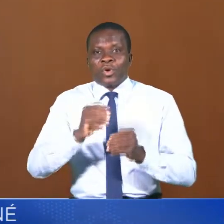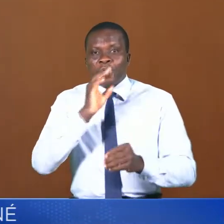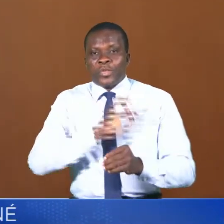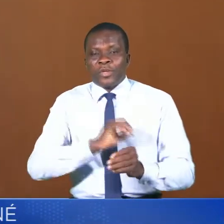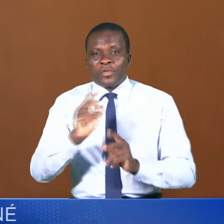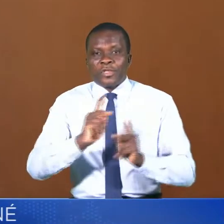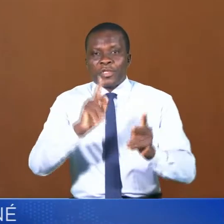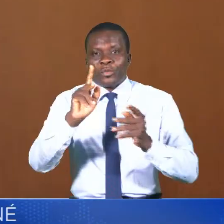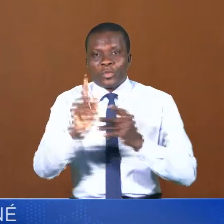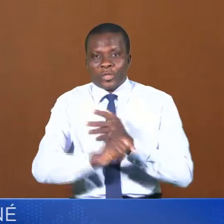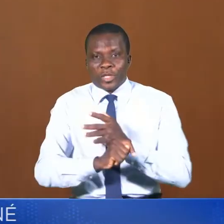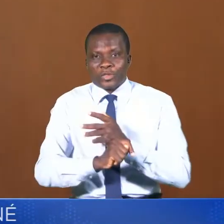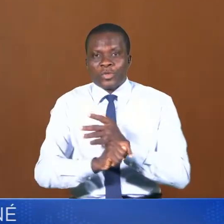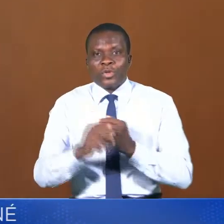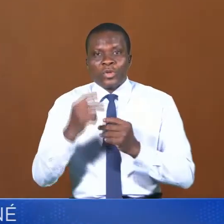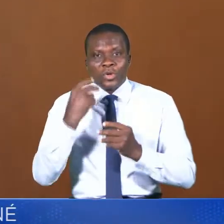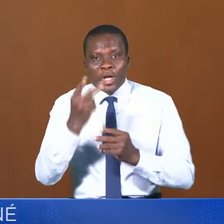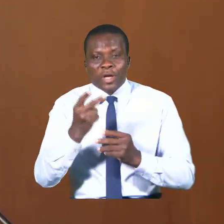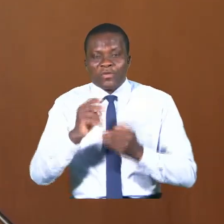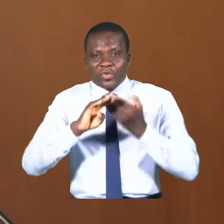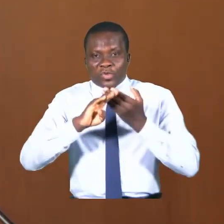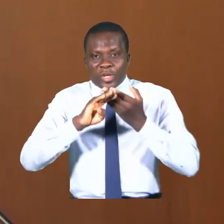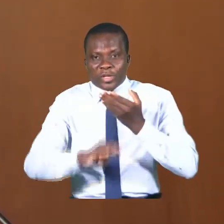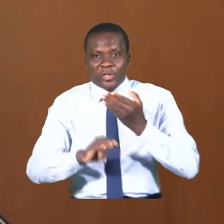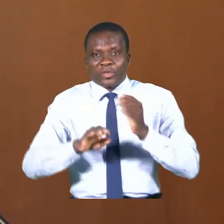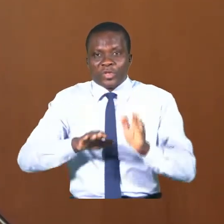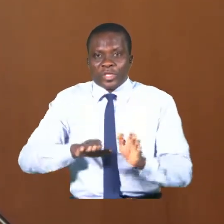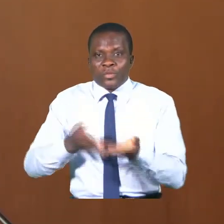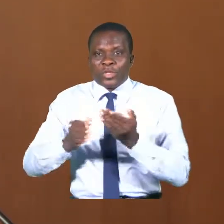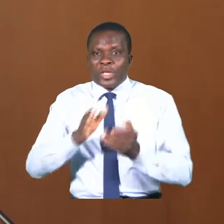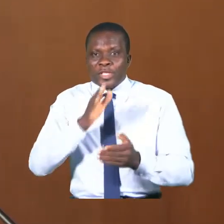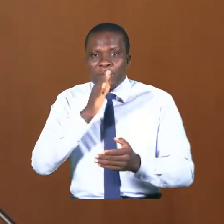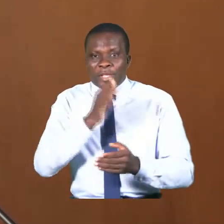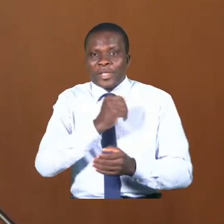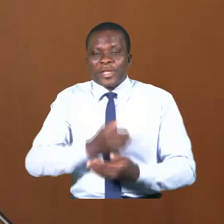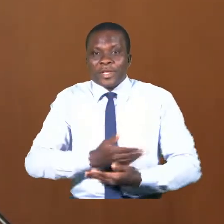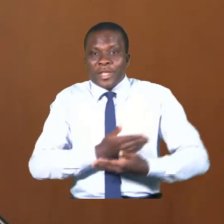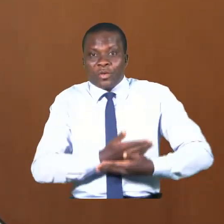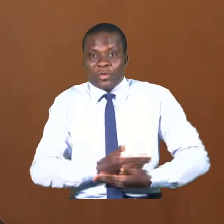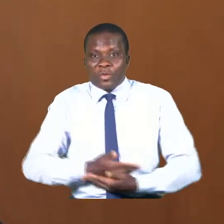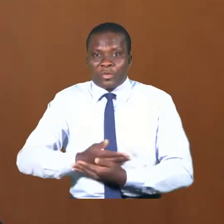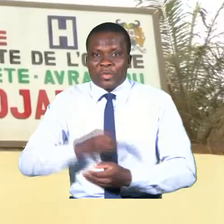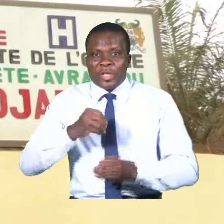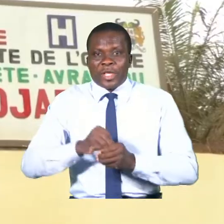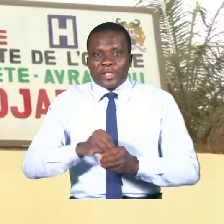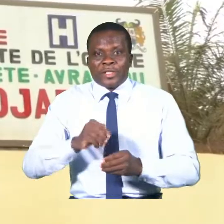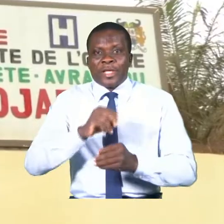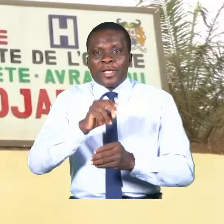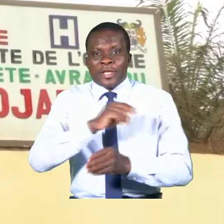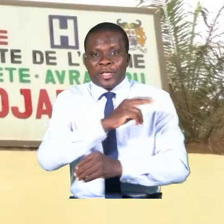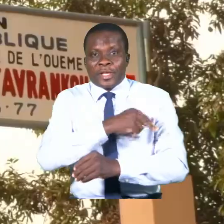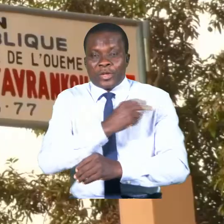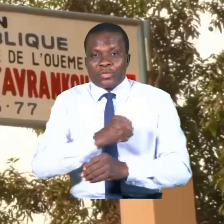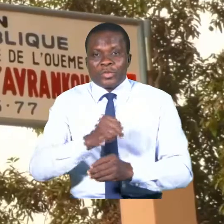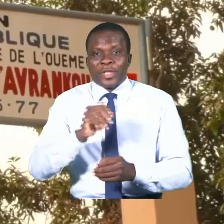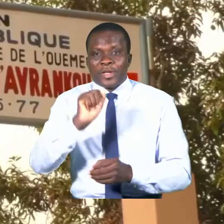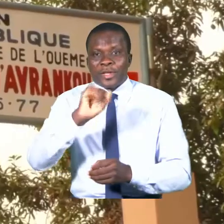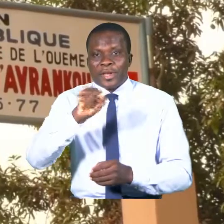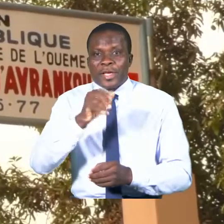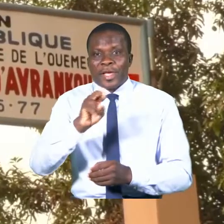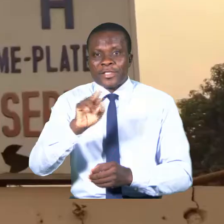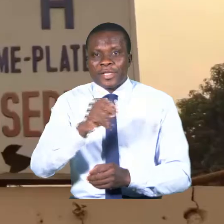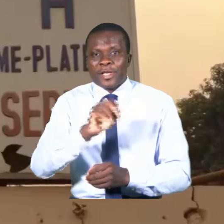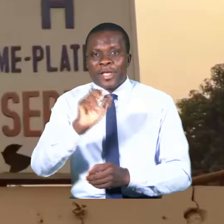populations en vue de la réduction de la mortalité maternelle et néonatale dans la zone sanitaire Tadra, à Franco,